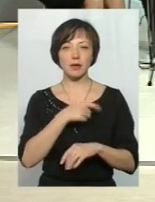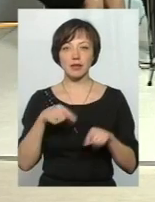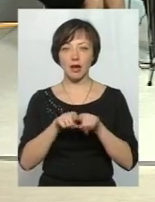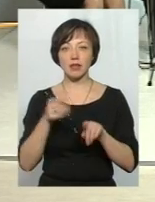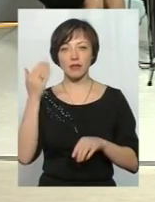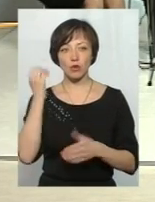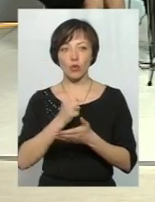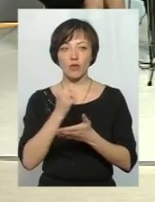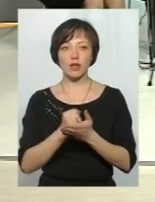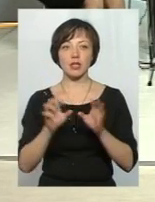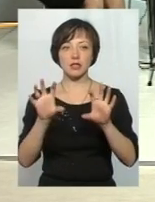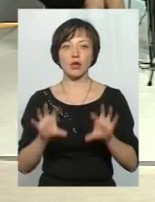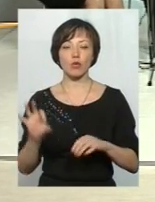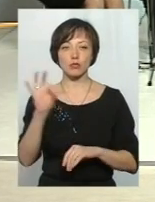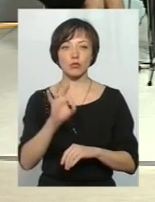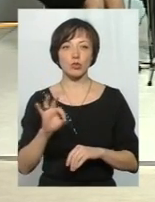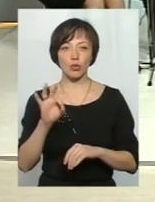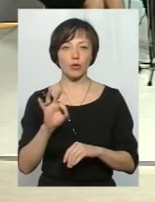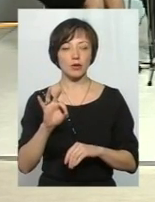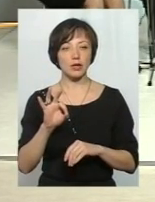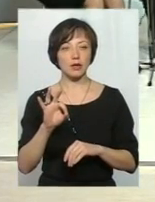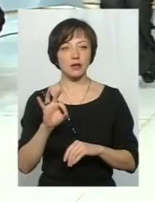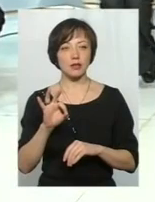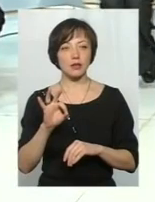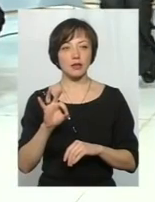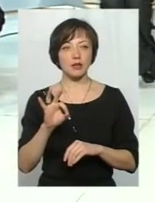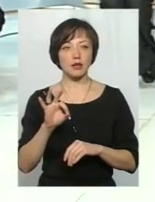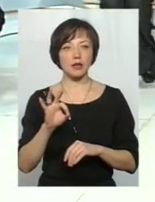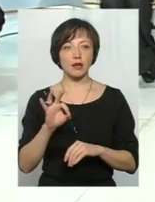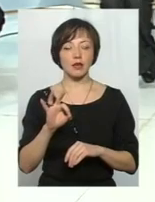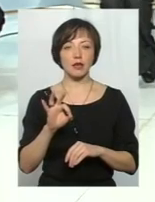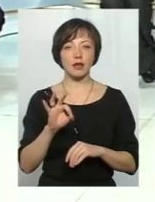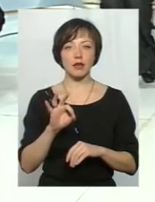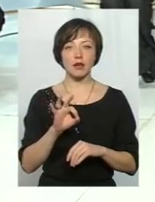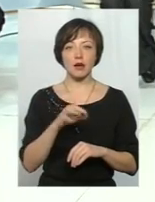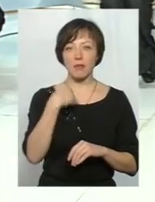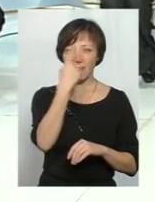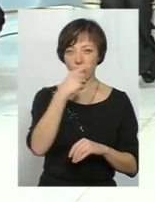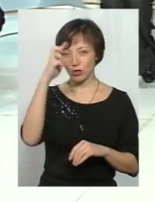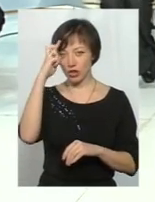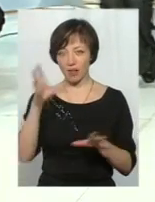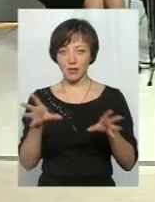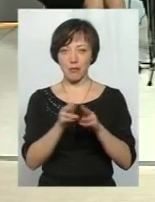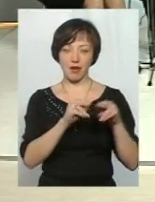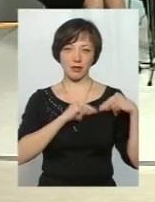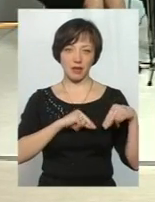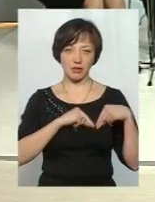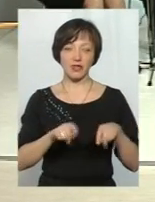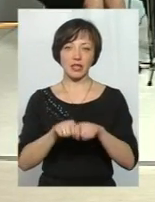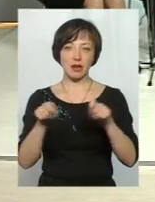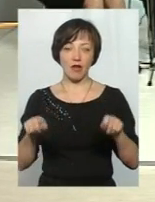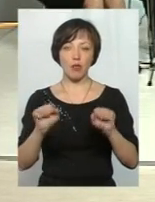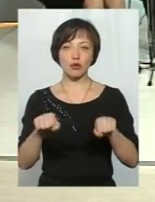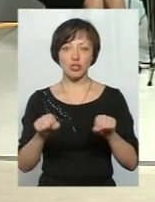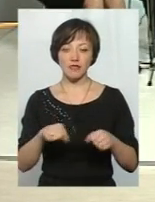давно ухвалили закон про приватно-державне партнерство, яке, власне, відкриває можливість муніципалітетам, зокрема,